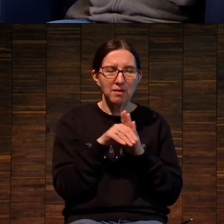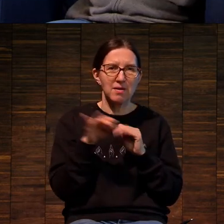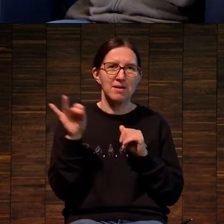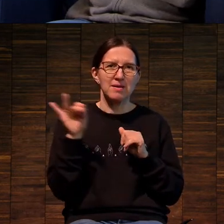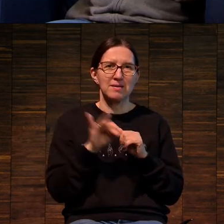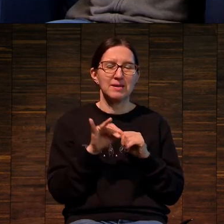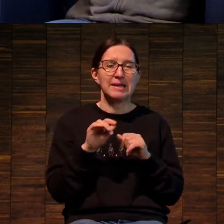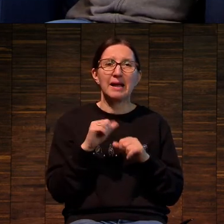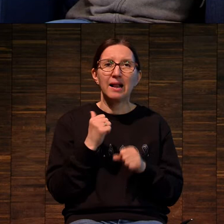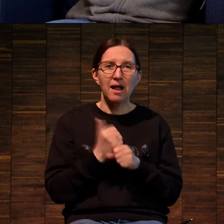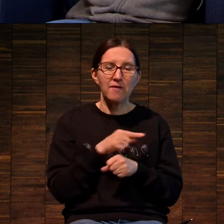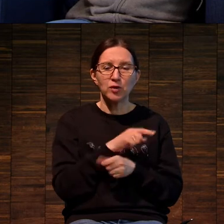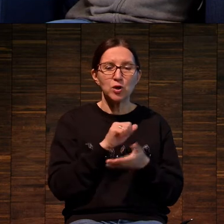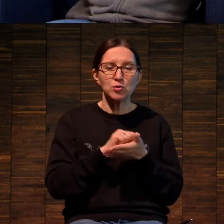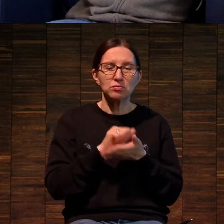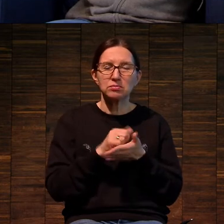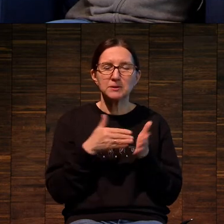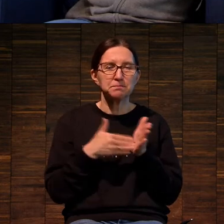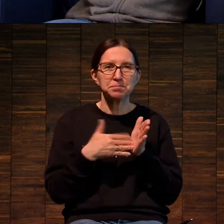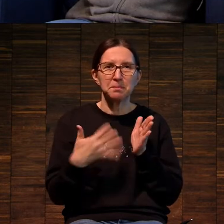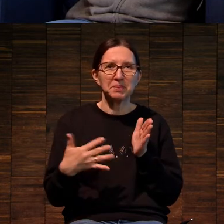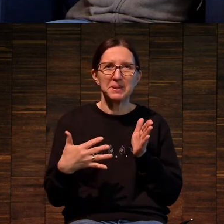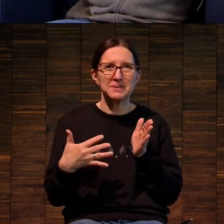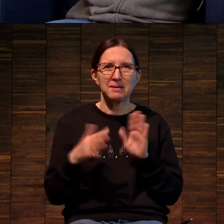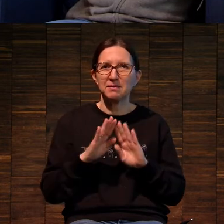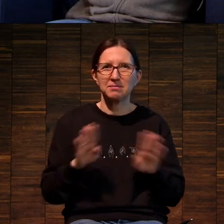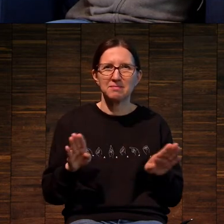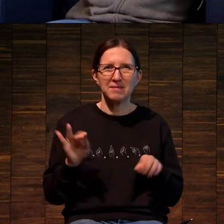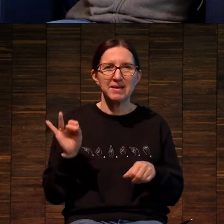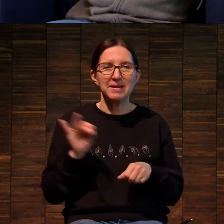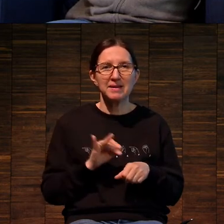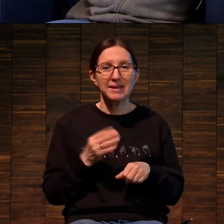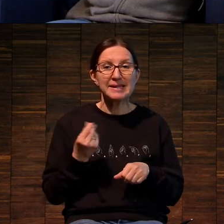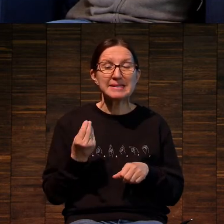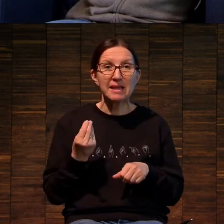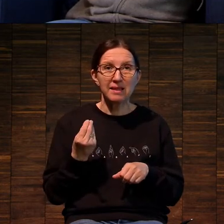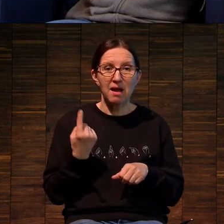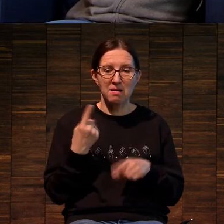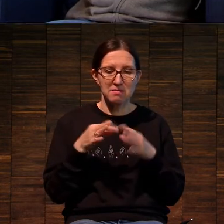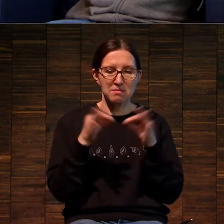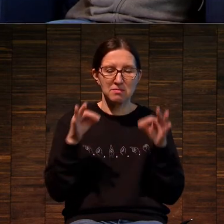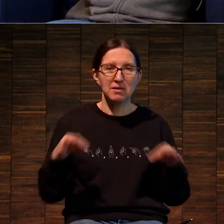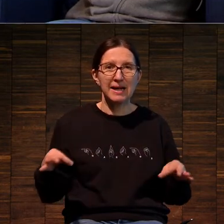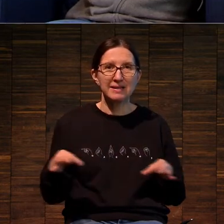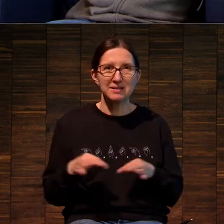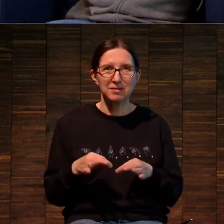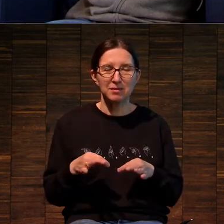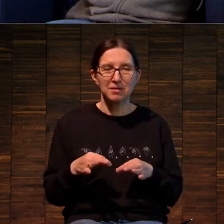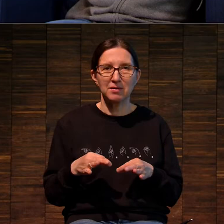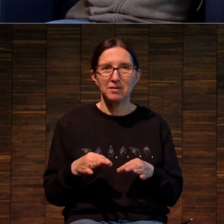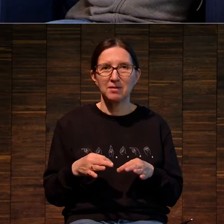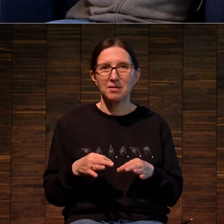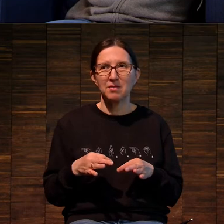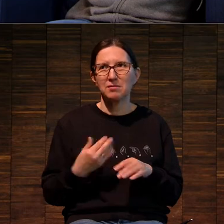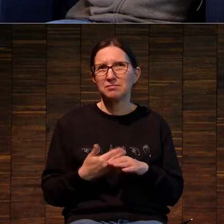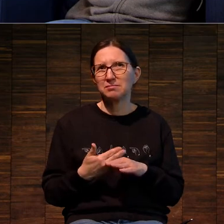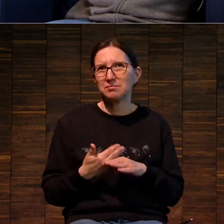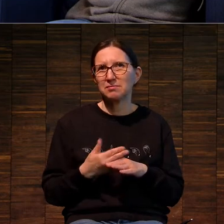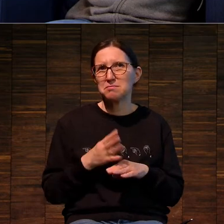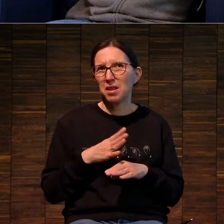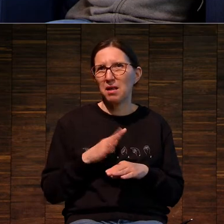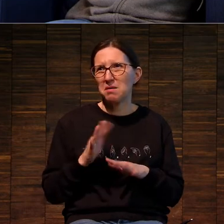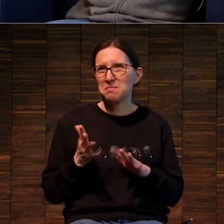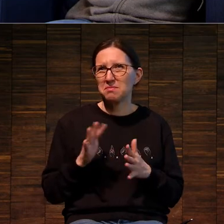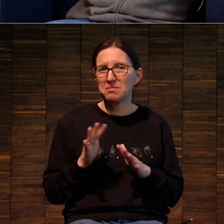И самое главное, что тираж 50. И цена на такой вот лист, по-моему, она